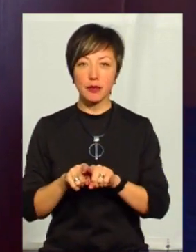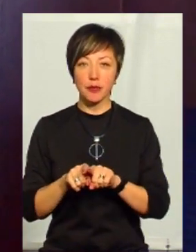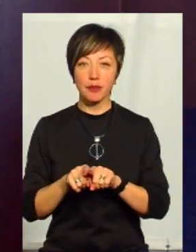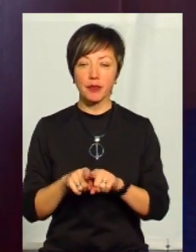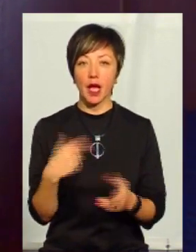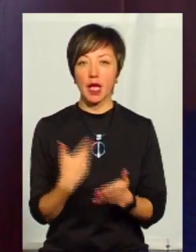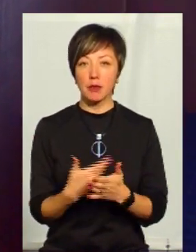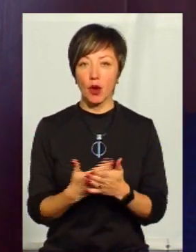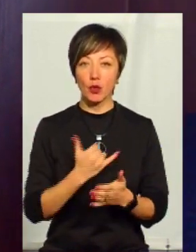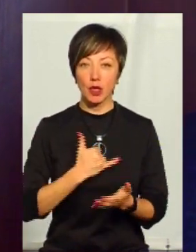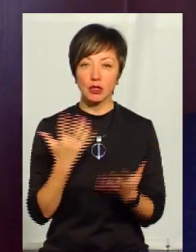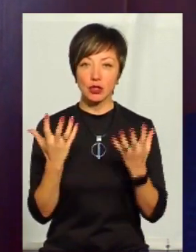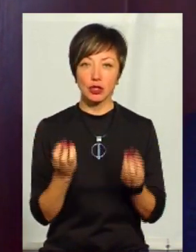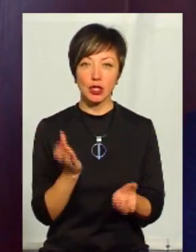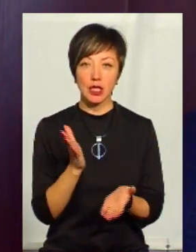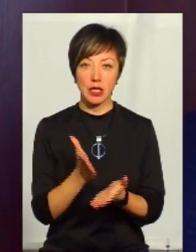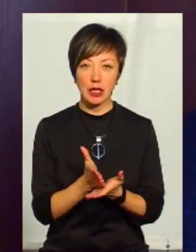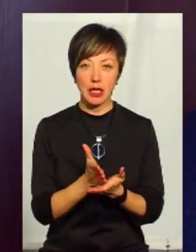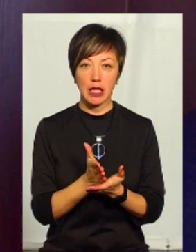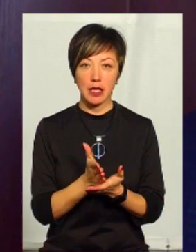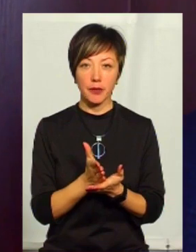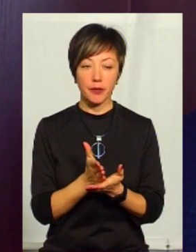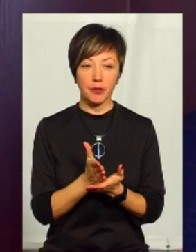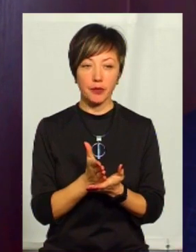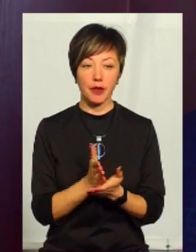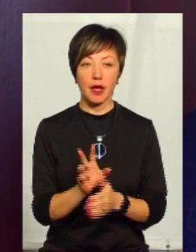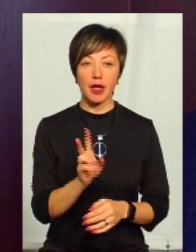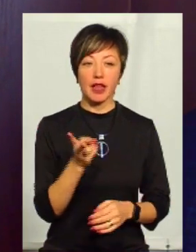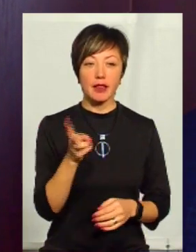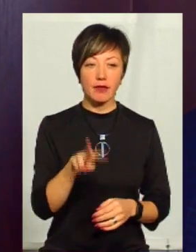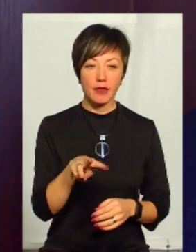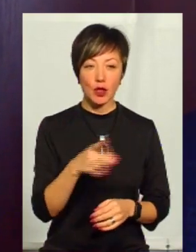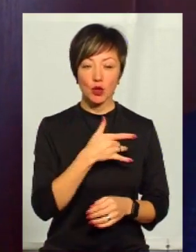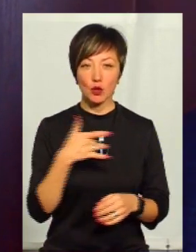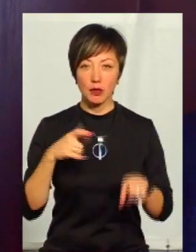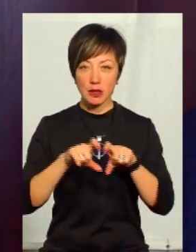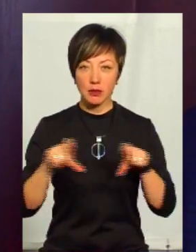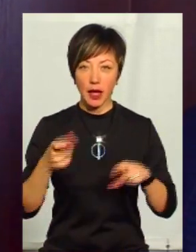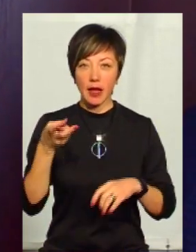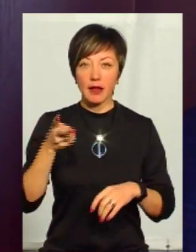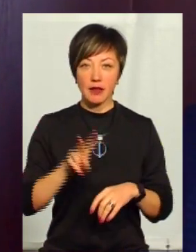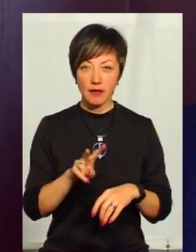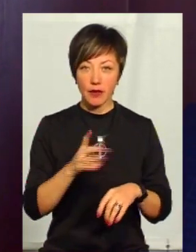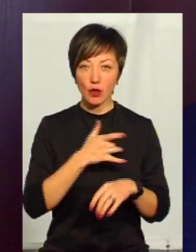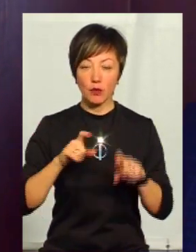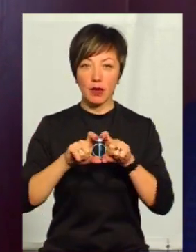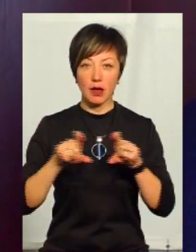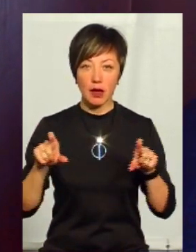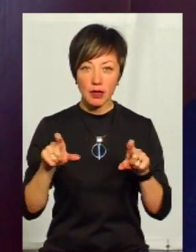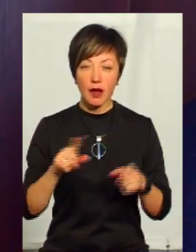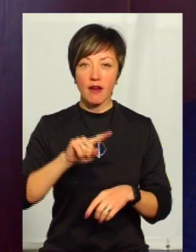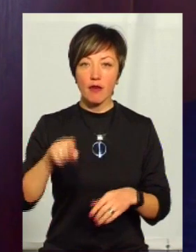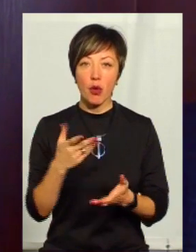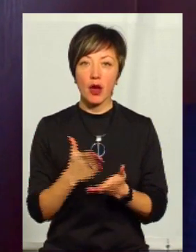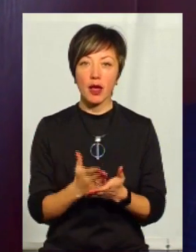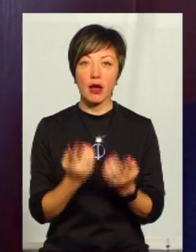Наприклад, в нас є ще дві обласні, тут диспансер і ще дві лікарні. Тепер вимога є,